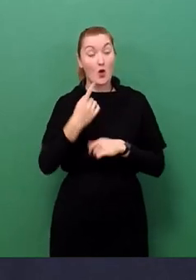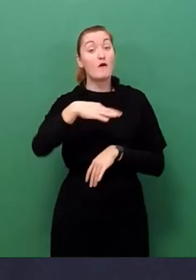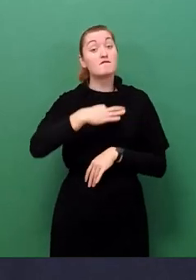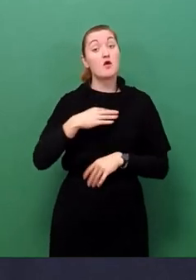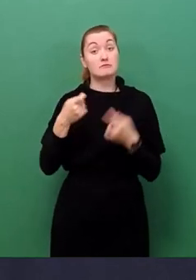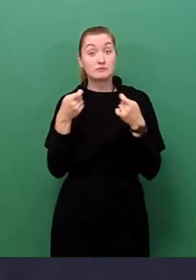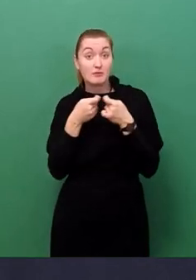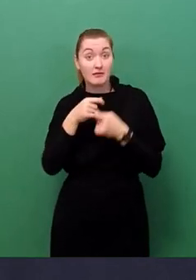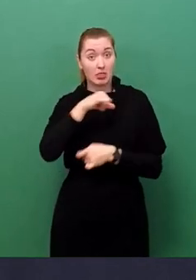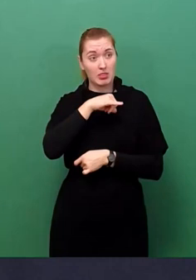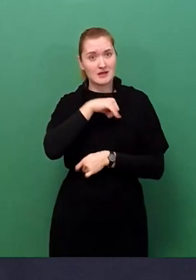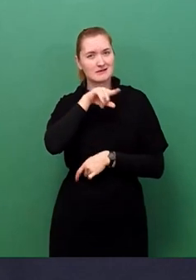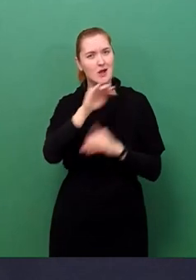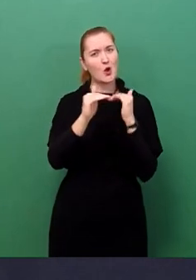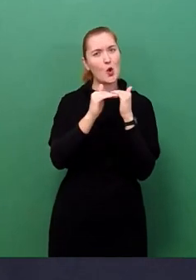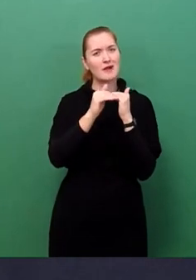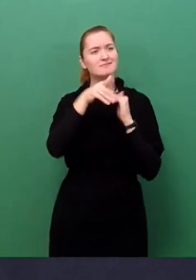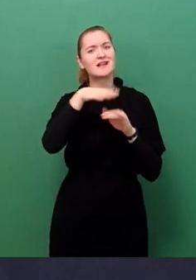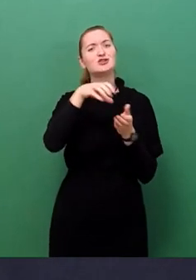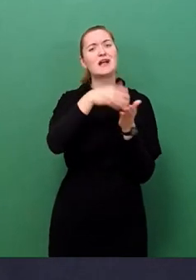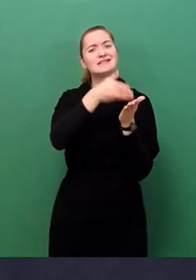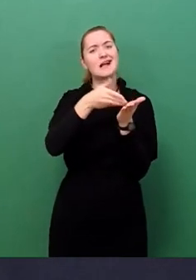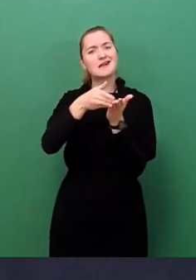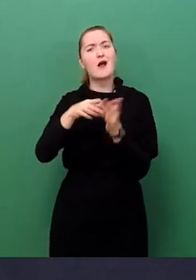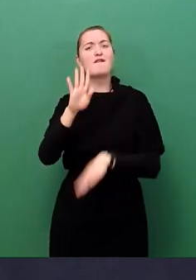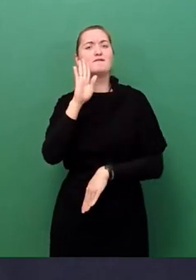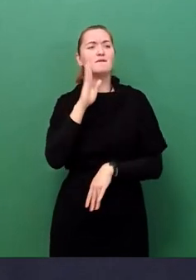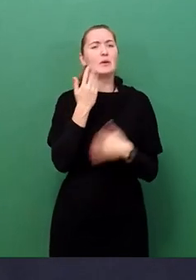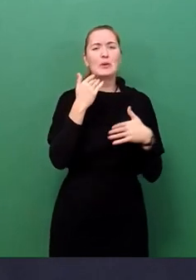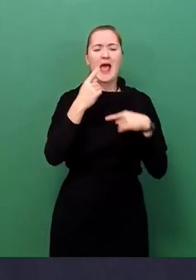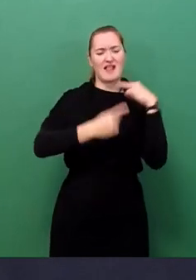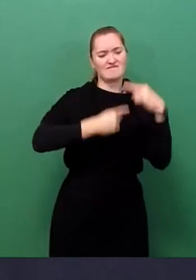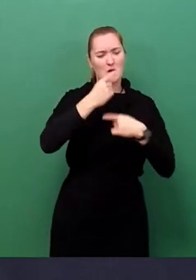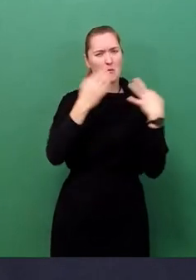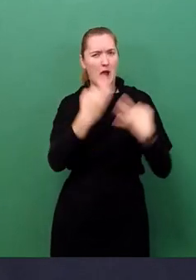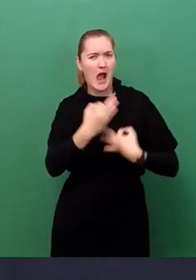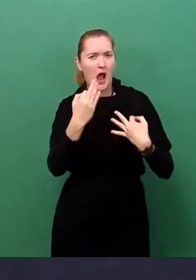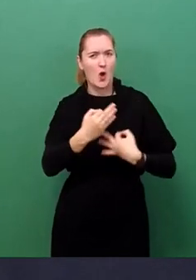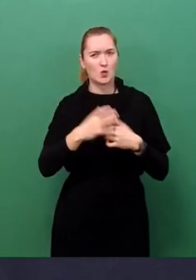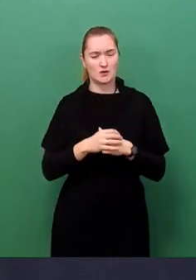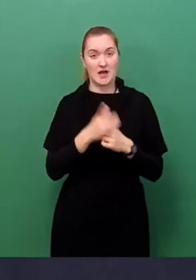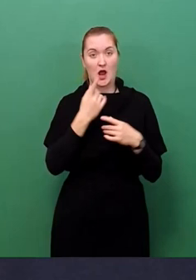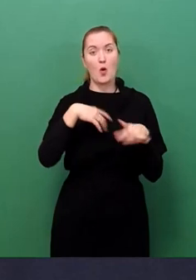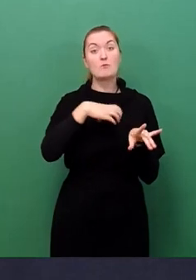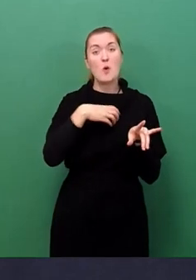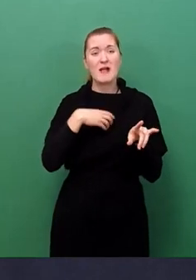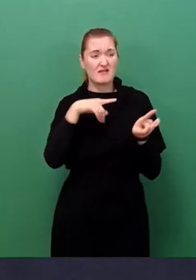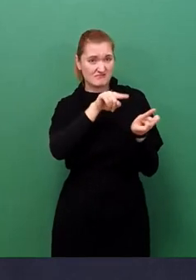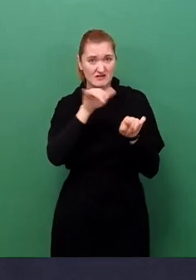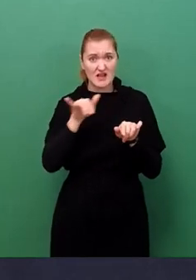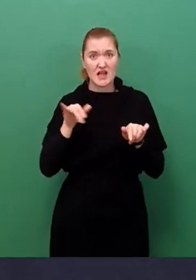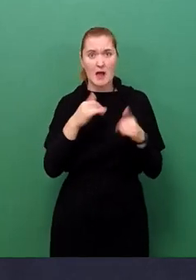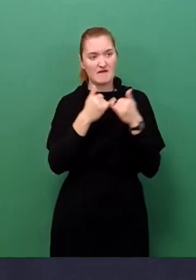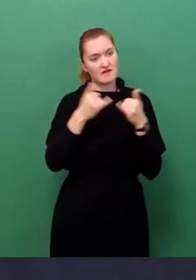vor Ort über Stadtteile mit einem besonderen hohen Entwicklungsbedarf und vielschichtigen Problemlagen zu sprechen. Wie Sie wissen,